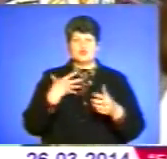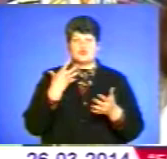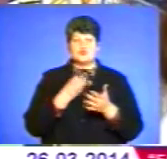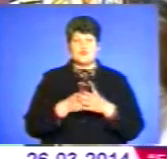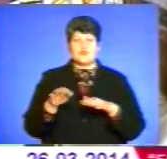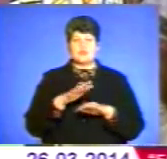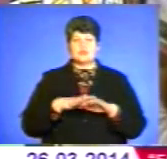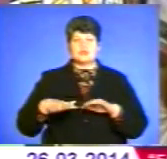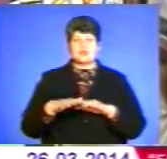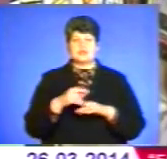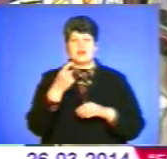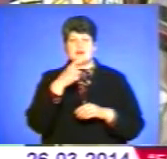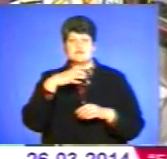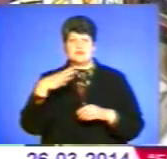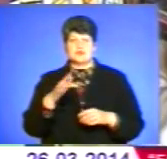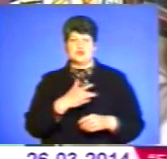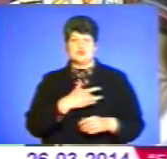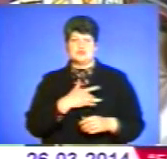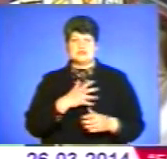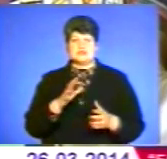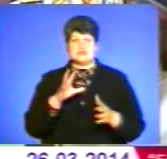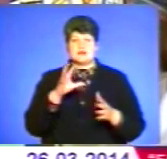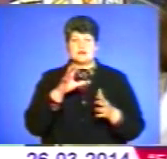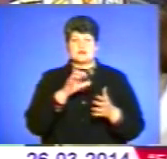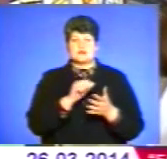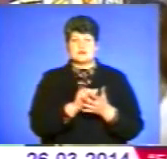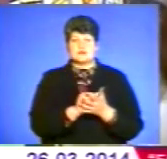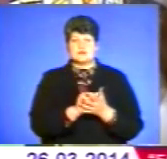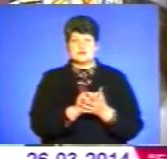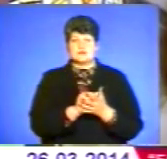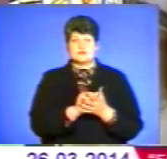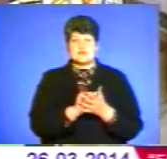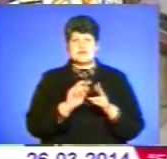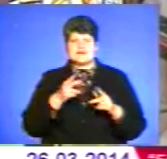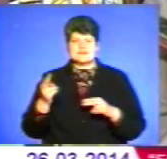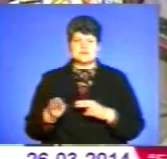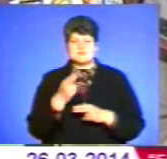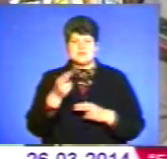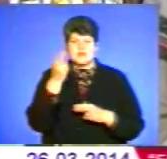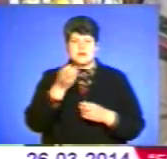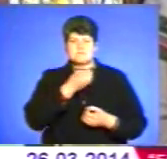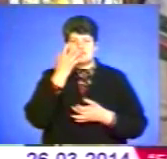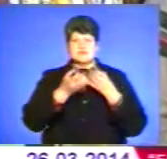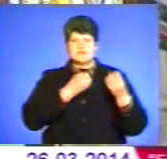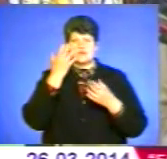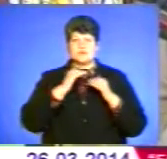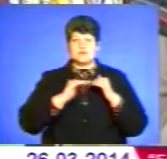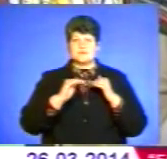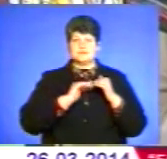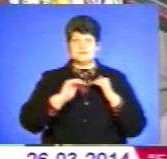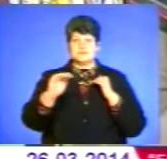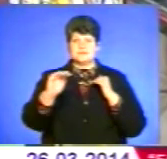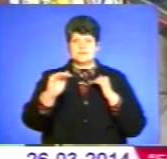на хвилину до серця крадесь, як змія між квітучі грядки огороду.